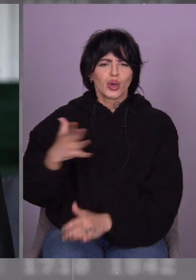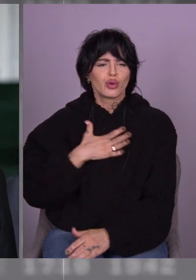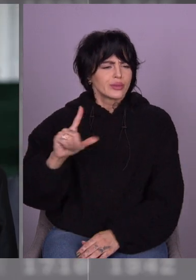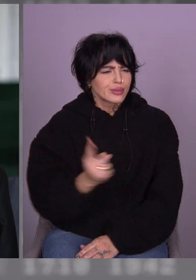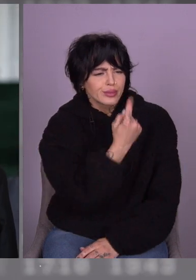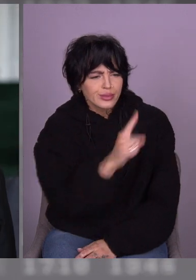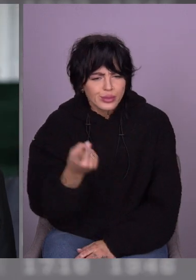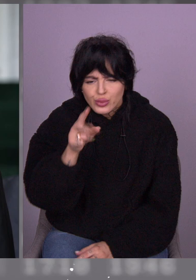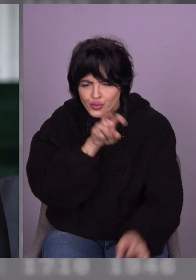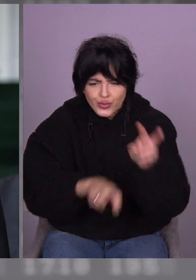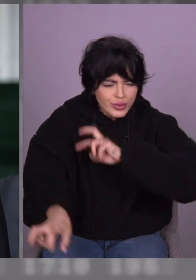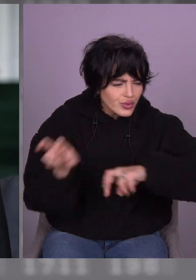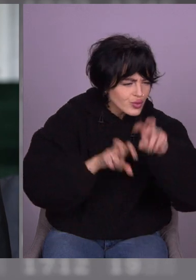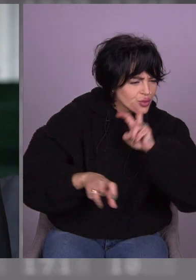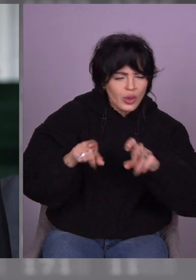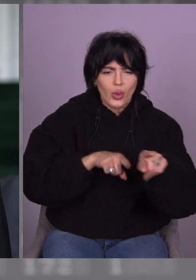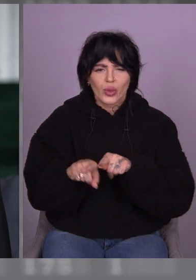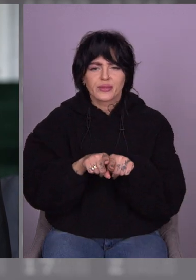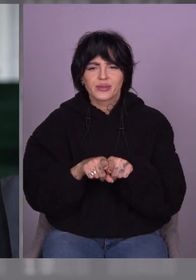Це, я розказувала, тобто.